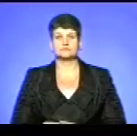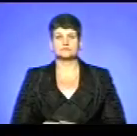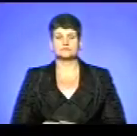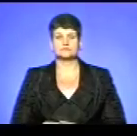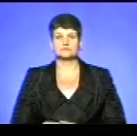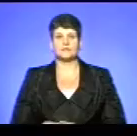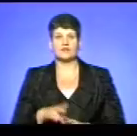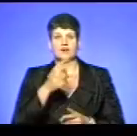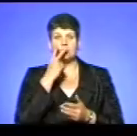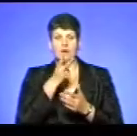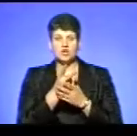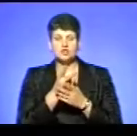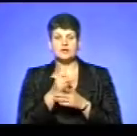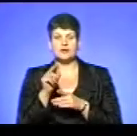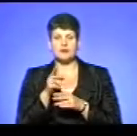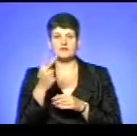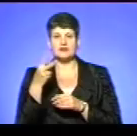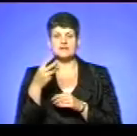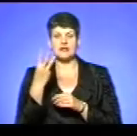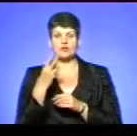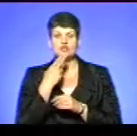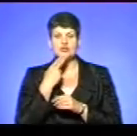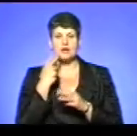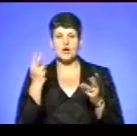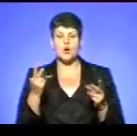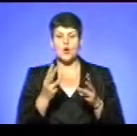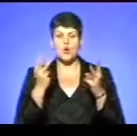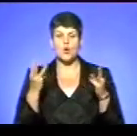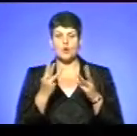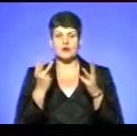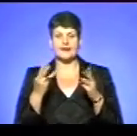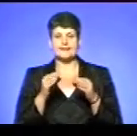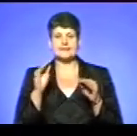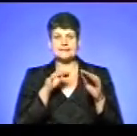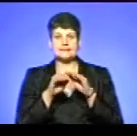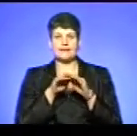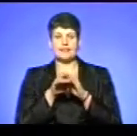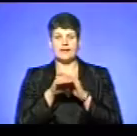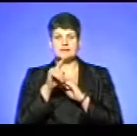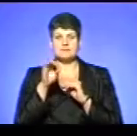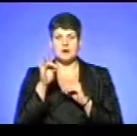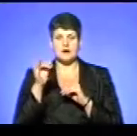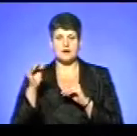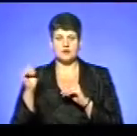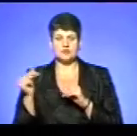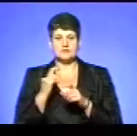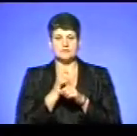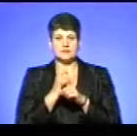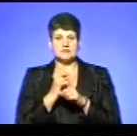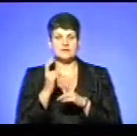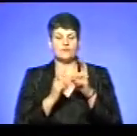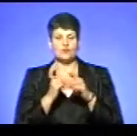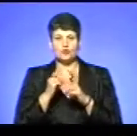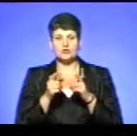Ви бачите кадри за 23 червня. Горить склад Зарубинецького спиртзаводу у Збаражі. Щоб захазити вогонь, рятувальники